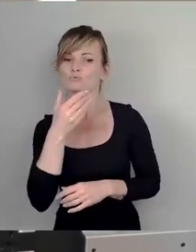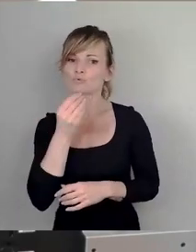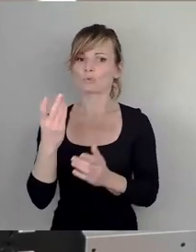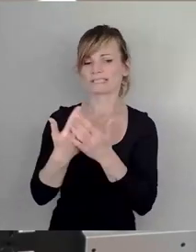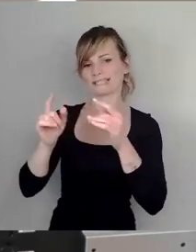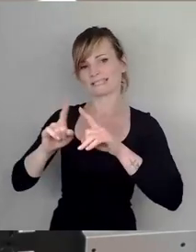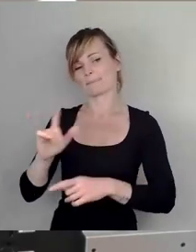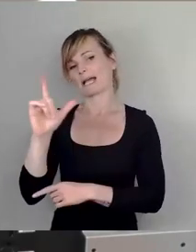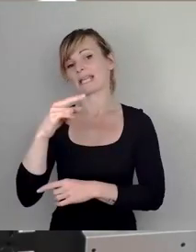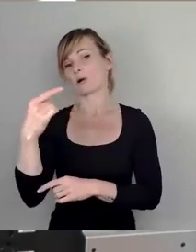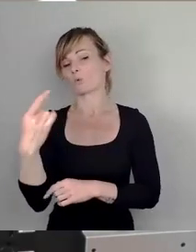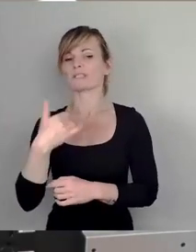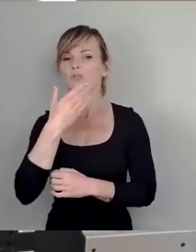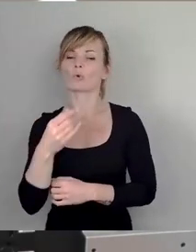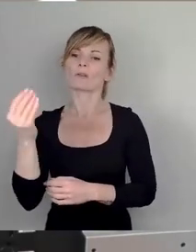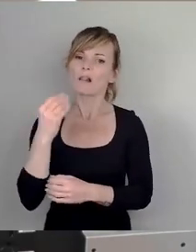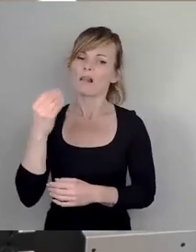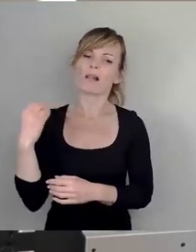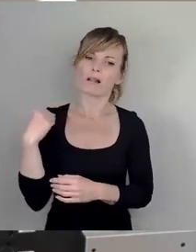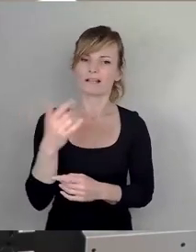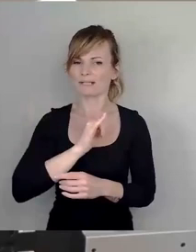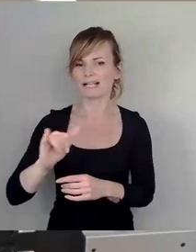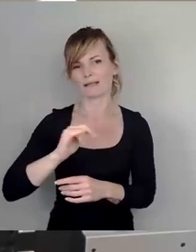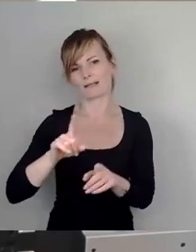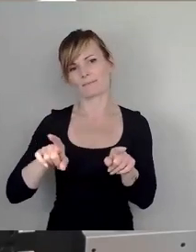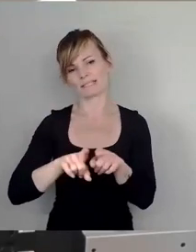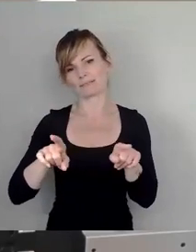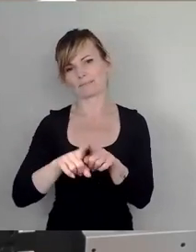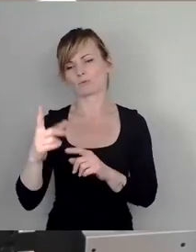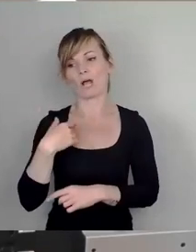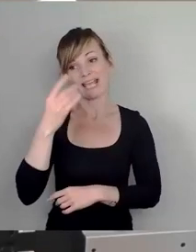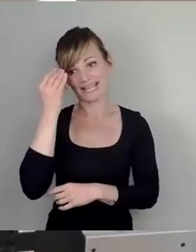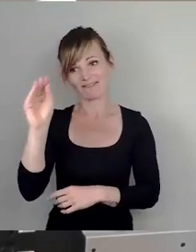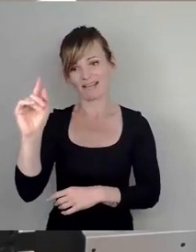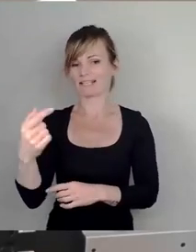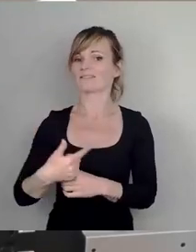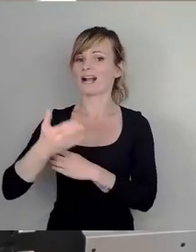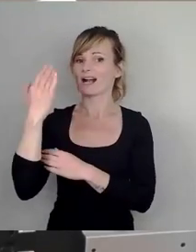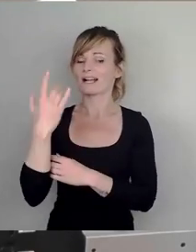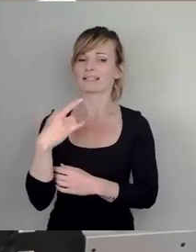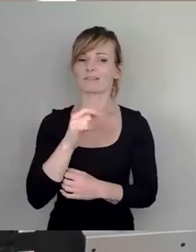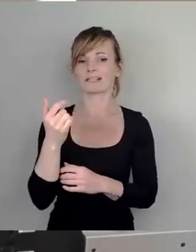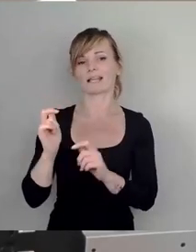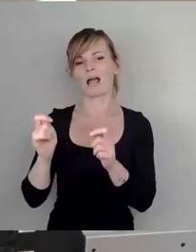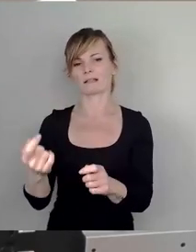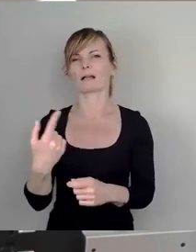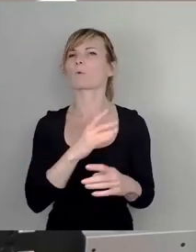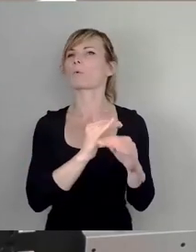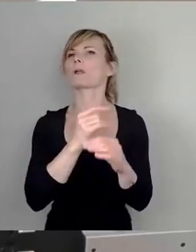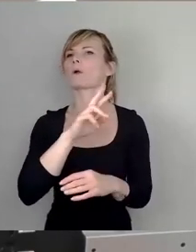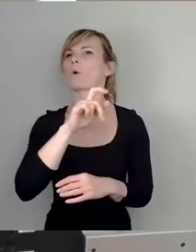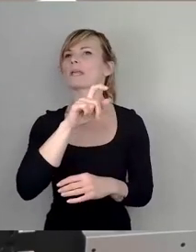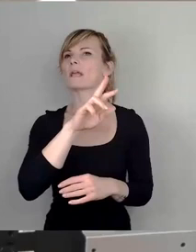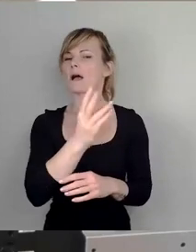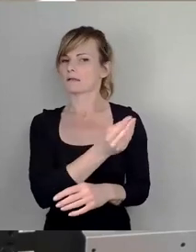leer kundig, hier immer schön um die Nase schmiert, Und nur ein Hinweis noch, es gab in der Vergangenheit mal einen Antrag, da hat mich der Kollege Reuter mal drauf